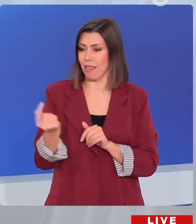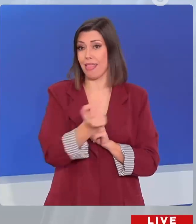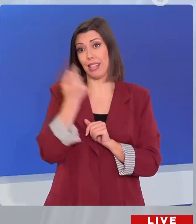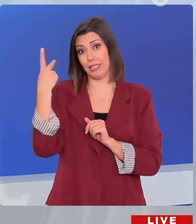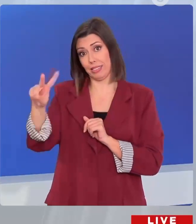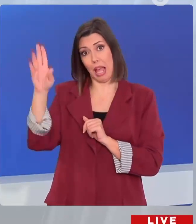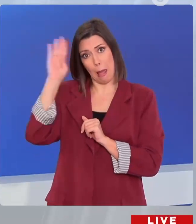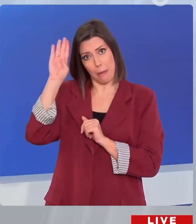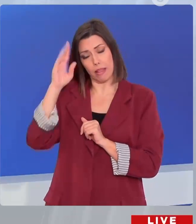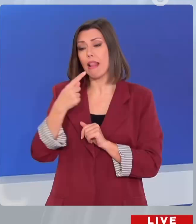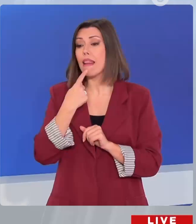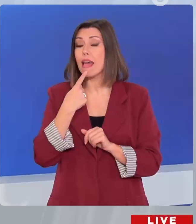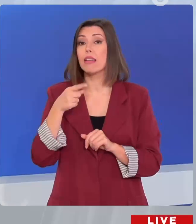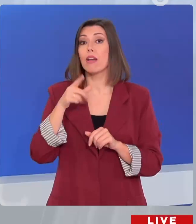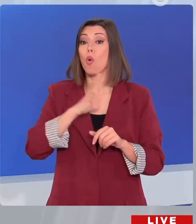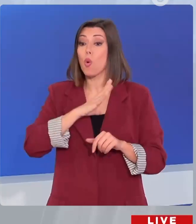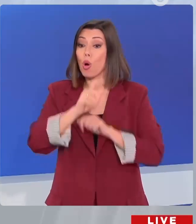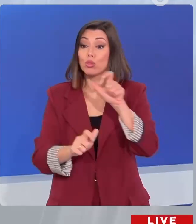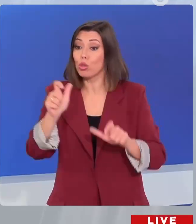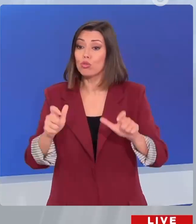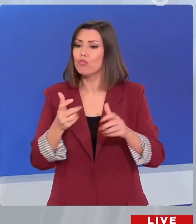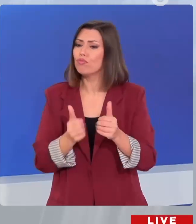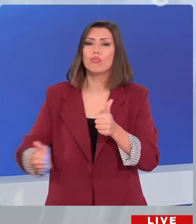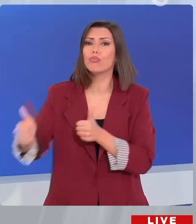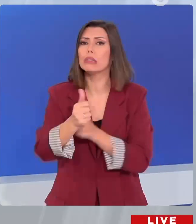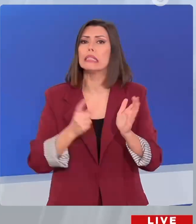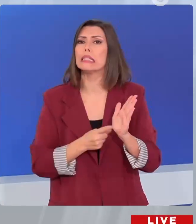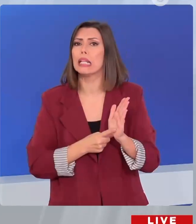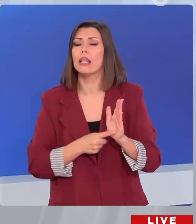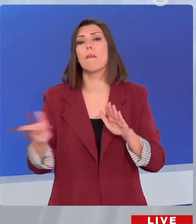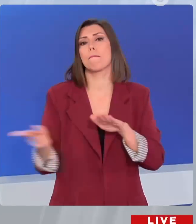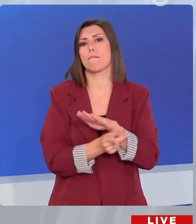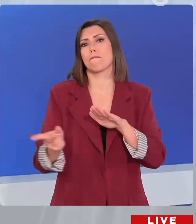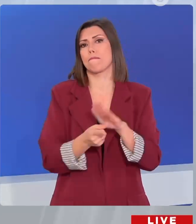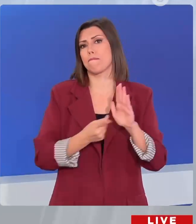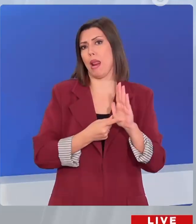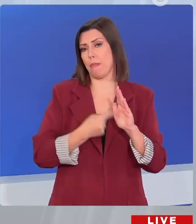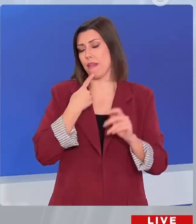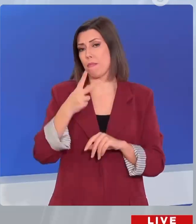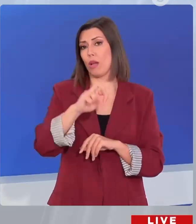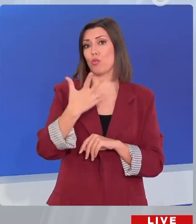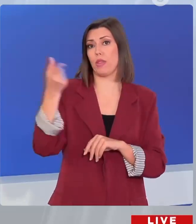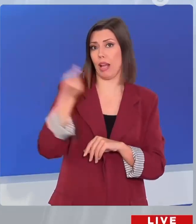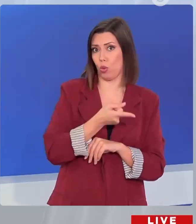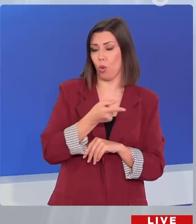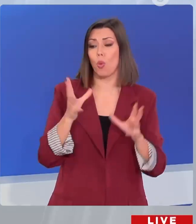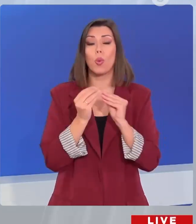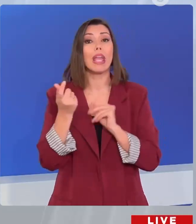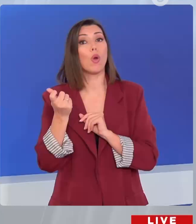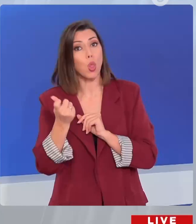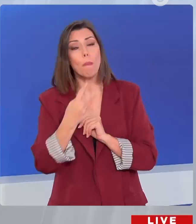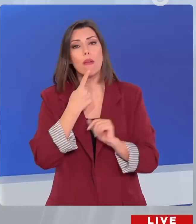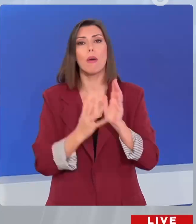απάντησε πως προτεραιότητα του Τραμπ τις πρώτες 100 ημέρες της θητείας του θα πρέπει να είναι το μεταναστευτικό. Ακολουθεί η οικονομία με